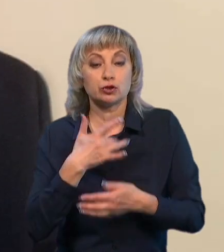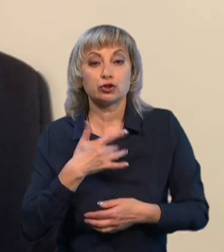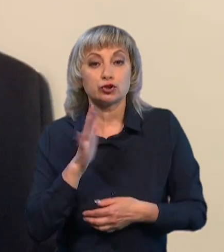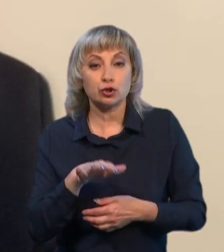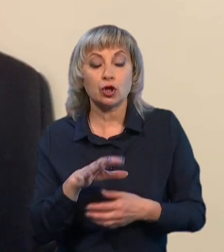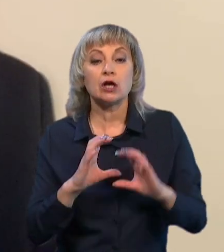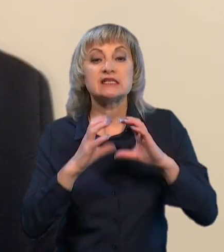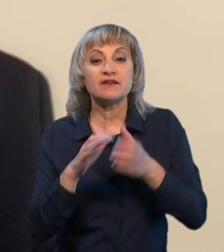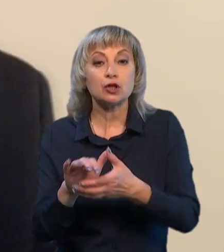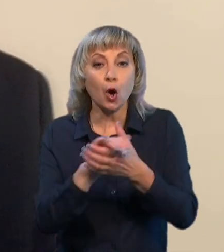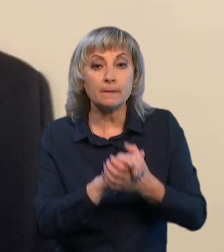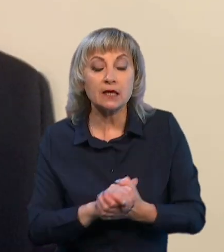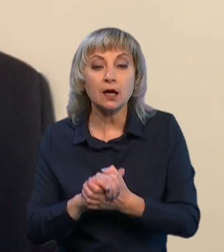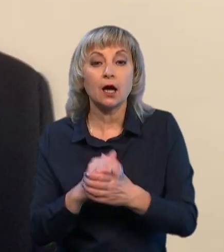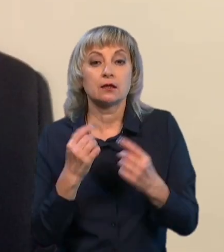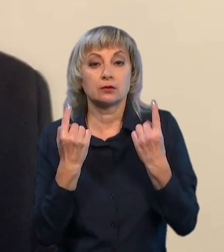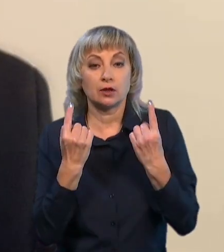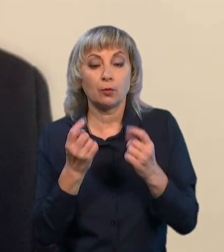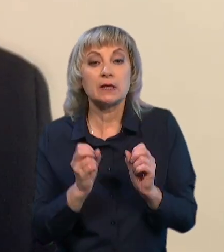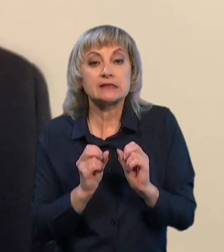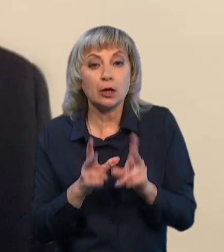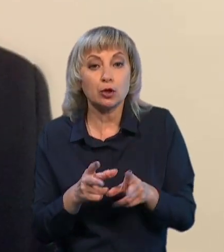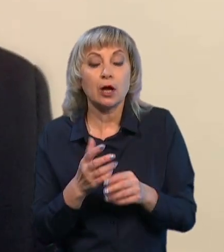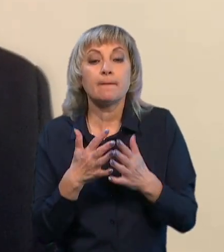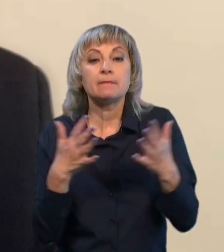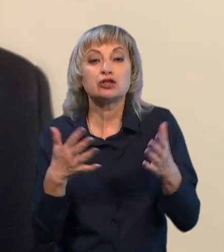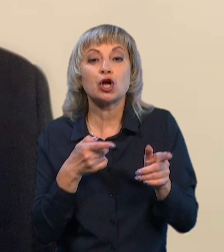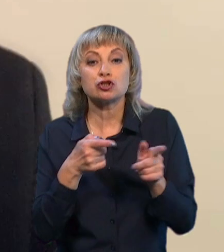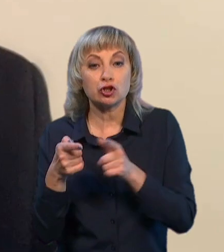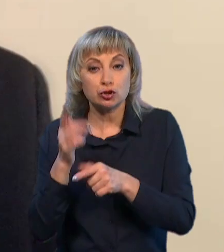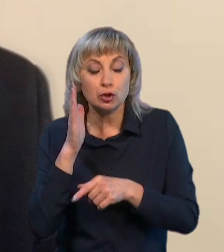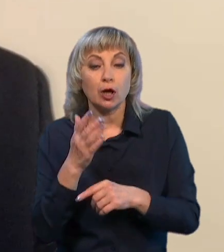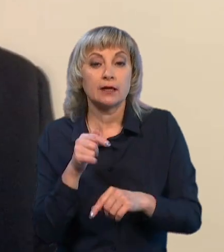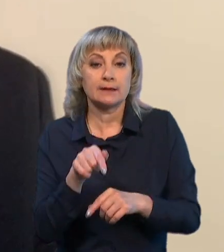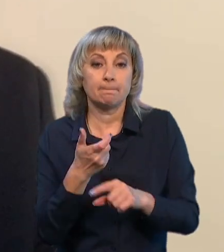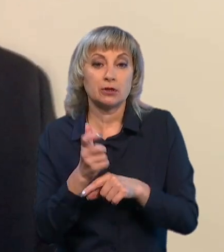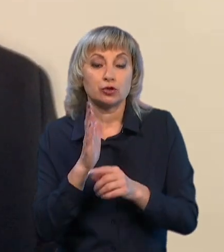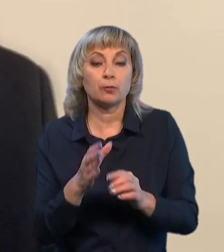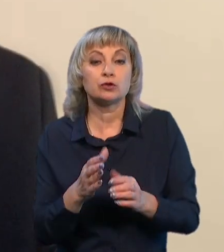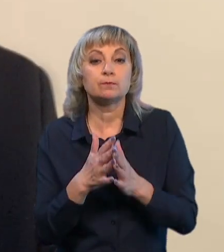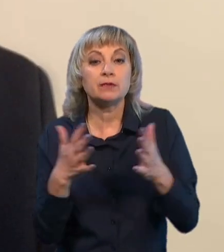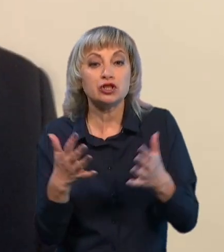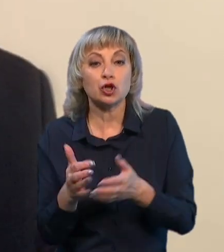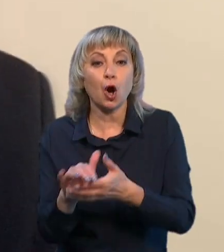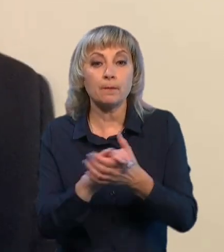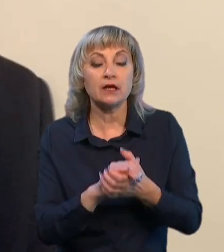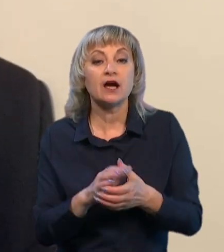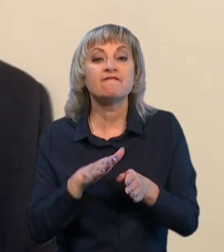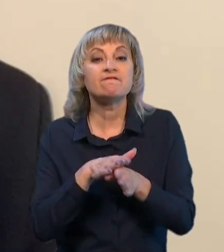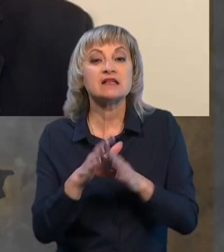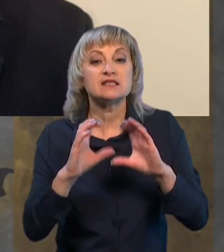Світ об'єднається на кого глобальні загрози. Чим більше він шантажуває, тим більше буде об'єднатися весь світ проти Путіну.